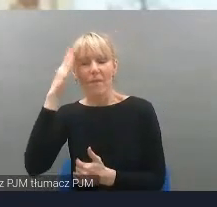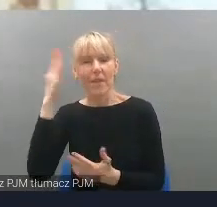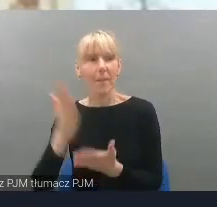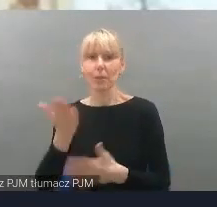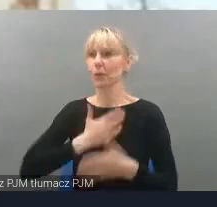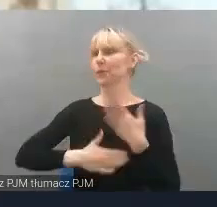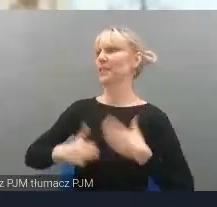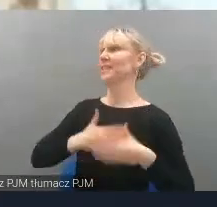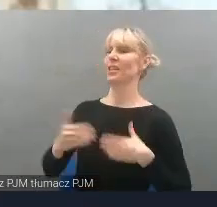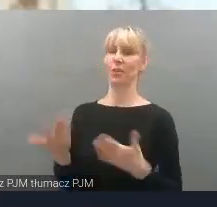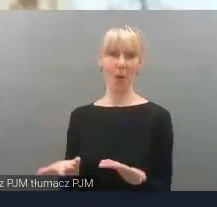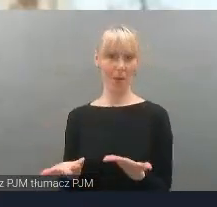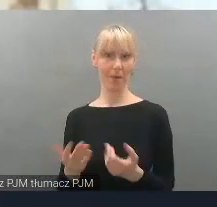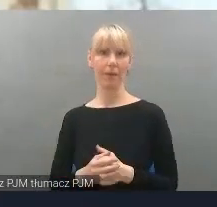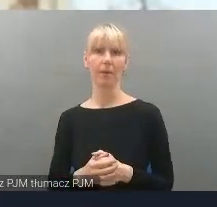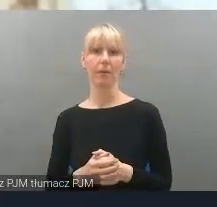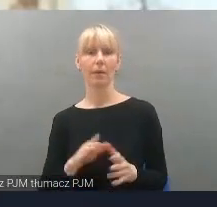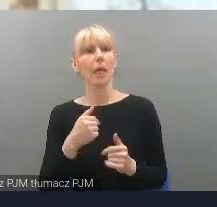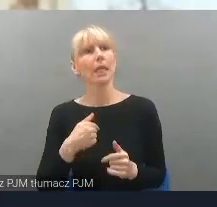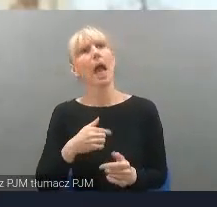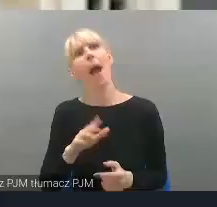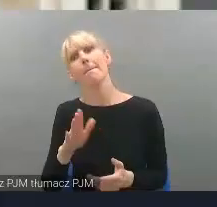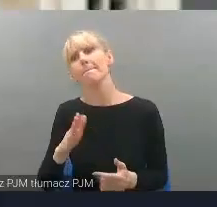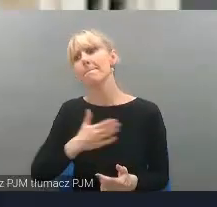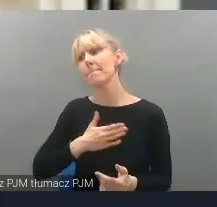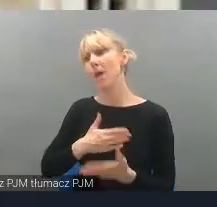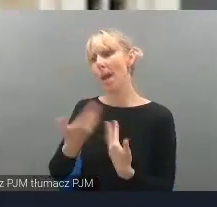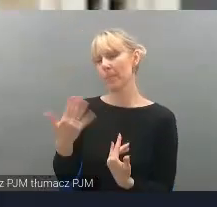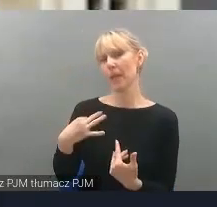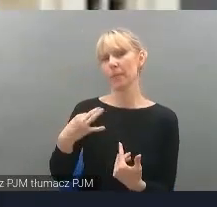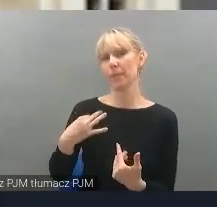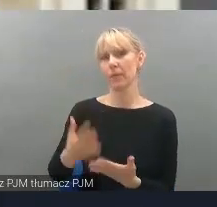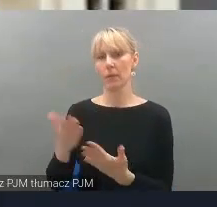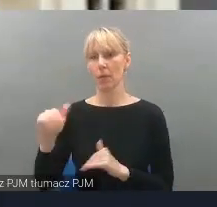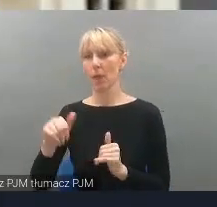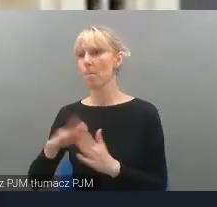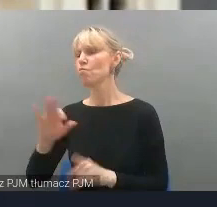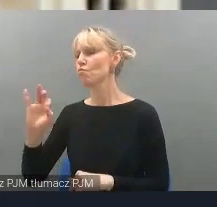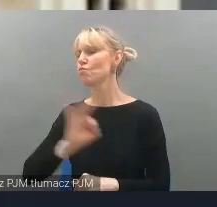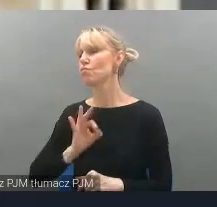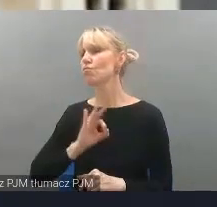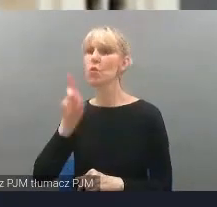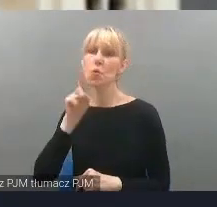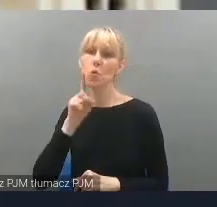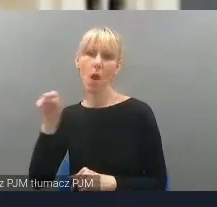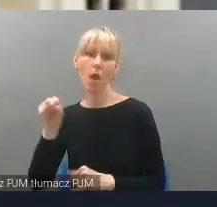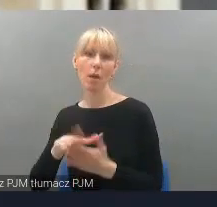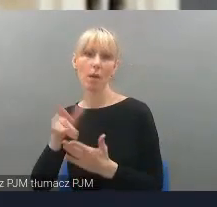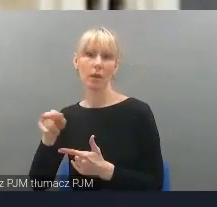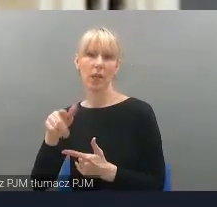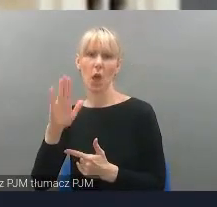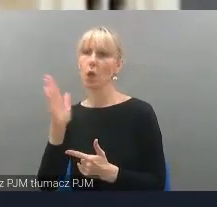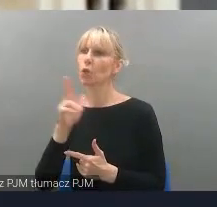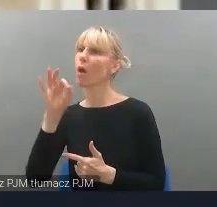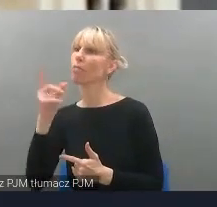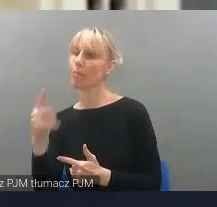cieszą. Ostatnio nawet miałem taką sytuację kompletnie prywatną właśnie z osoby, która mówiła, że przyszłam do Was na spektakl, ale mój chłopak nic nie zrozumie, bo on jest szkotem. Ja mówię, że to jest